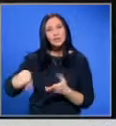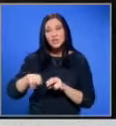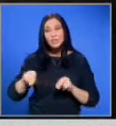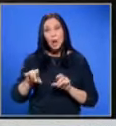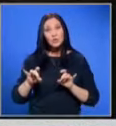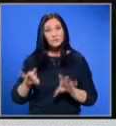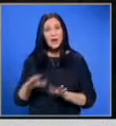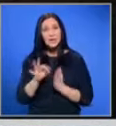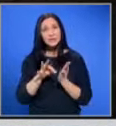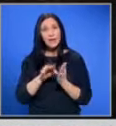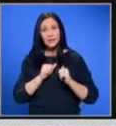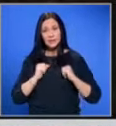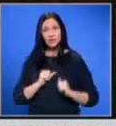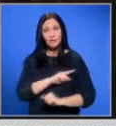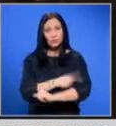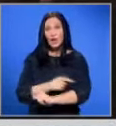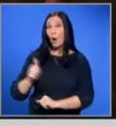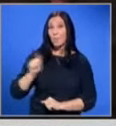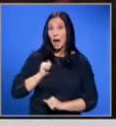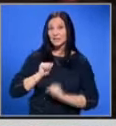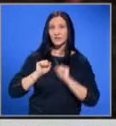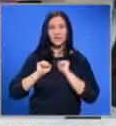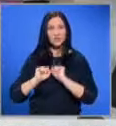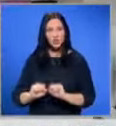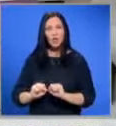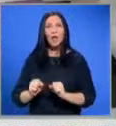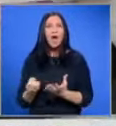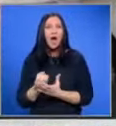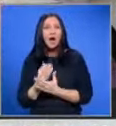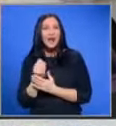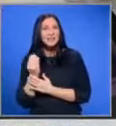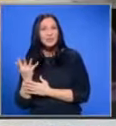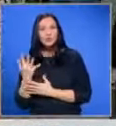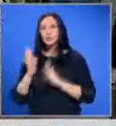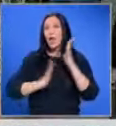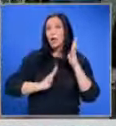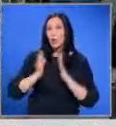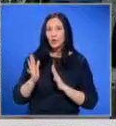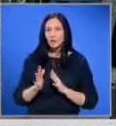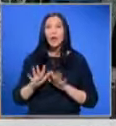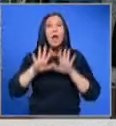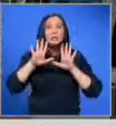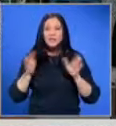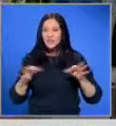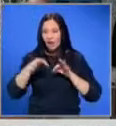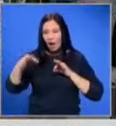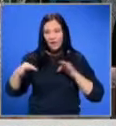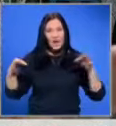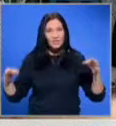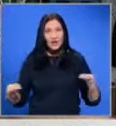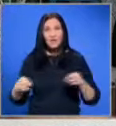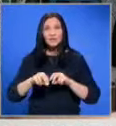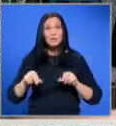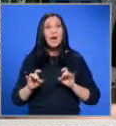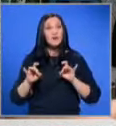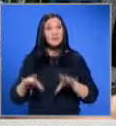Австралия цели насърчаване на усилията за опазване и защита на растителността и горите. 10 квадратни метра земя в